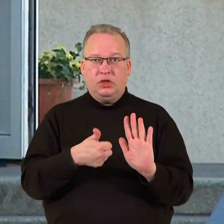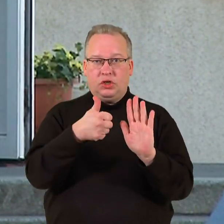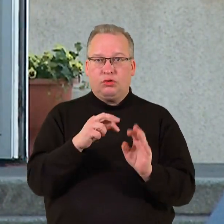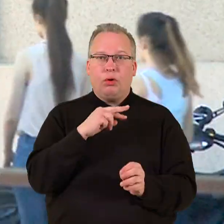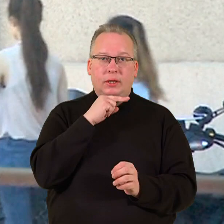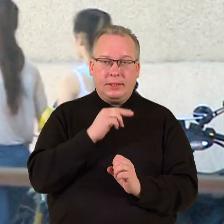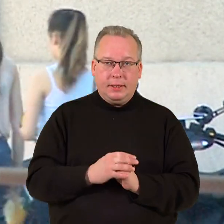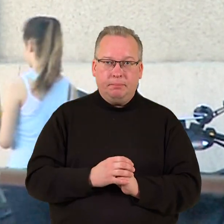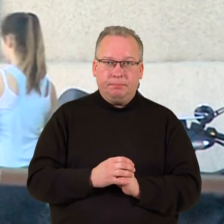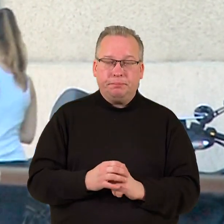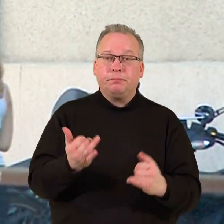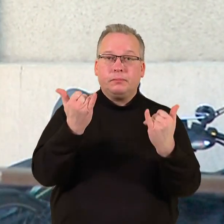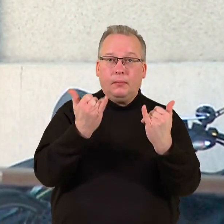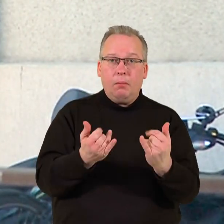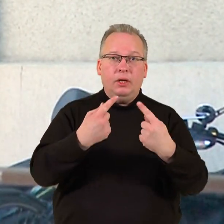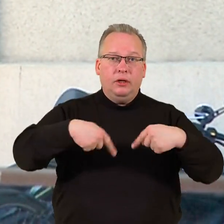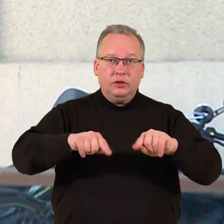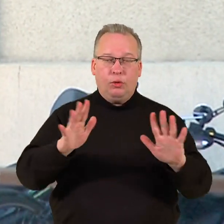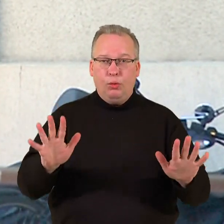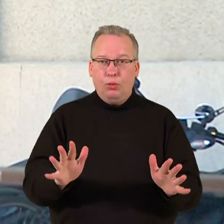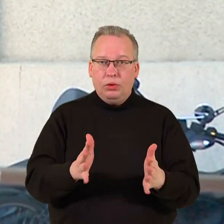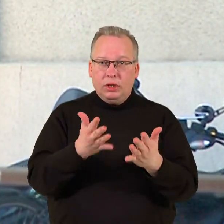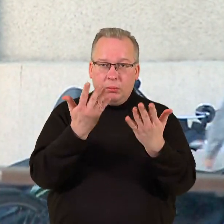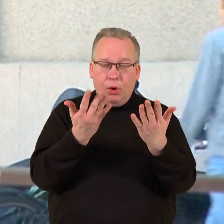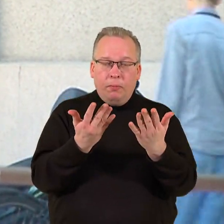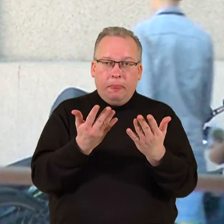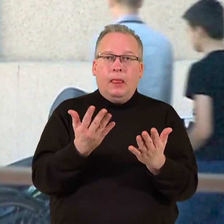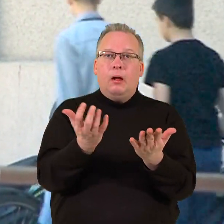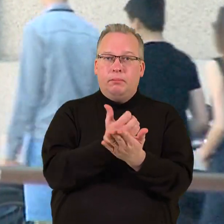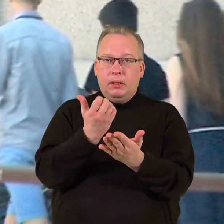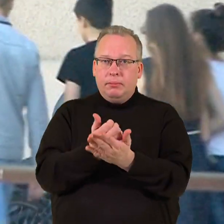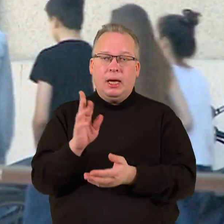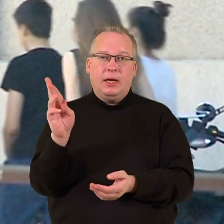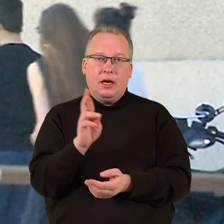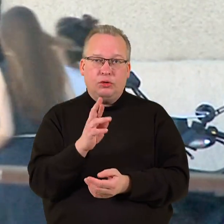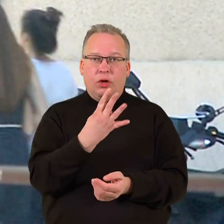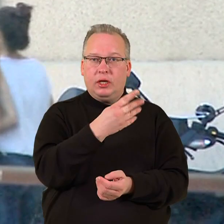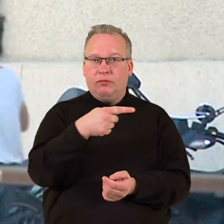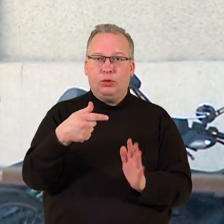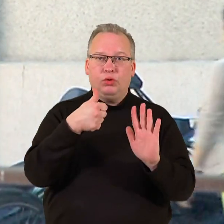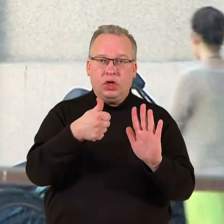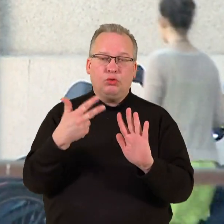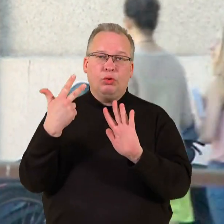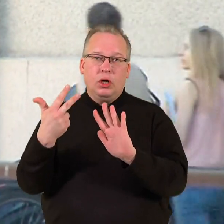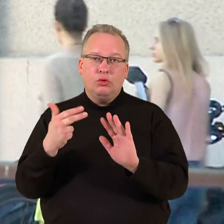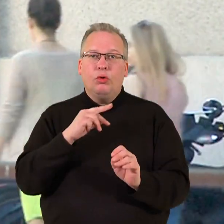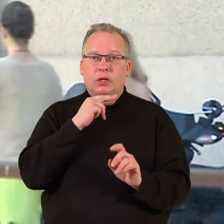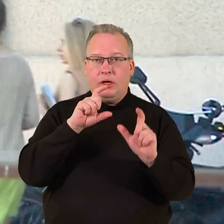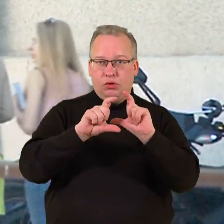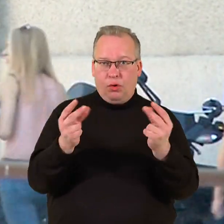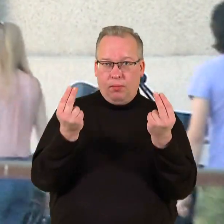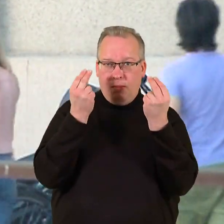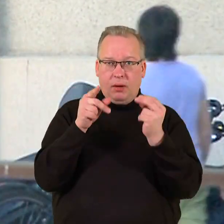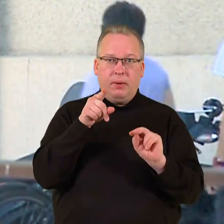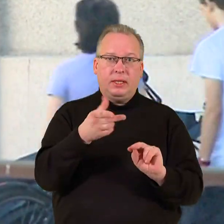klasėje. Šiuo metu nacionaliniai ūkdymo pasiekimų patikrinimai rengiami ketvirtų, šeštų ir aštuntų klasių mokslyviams,